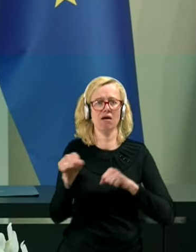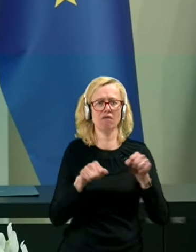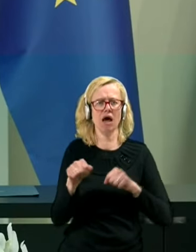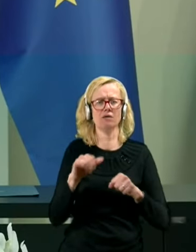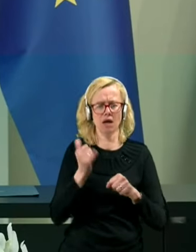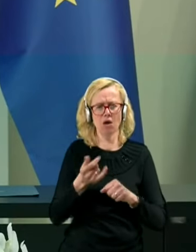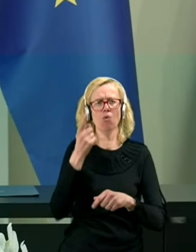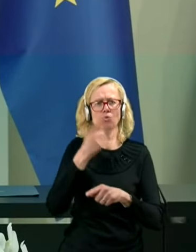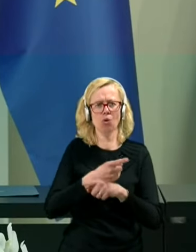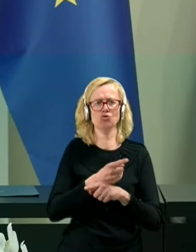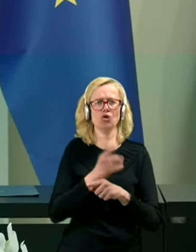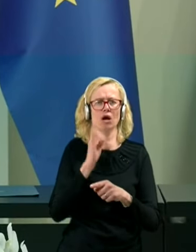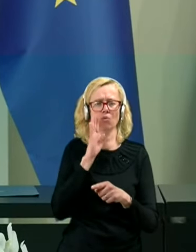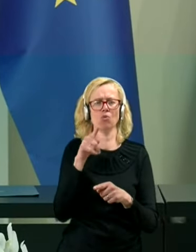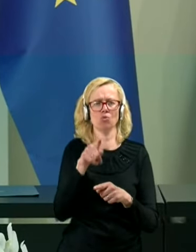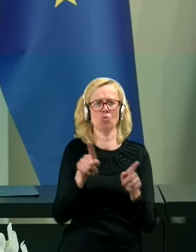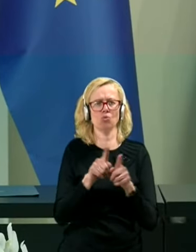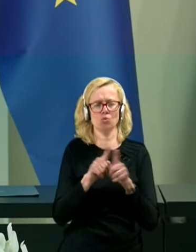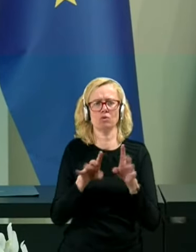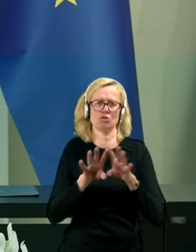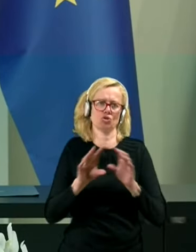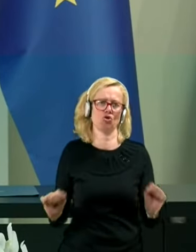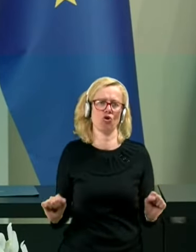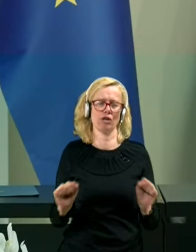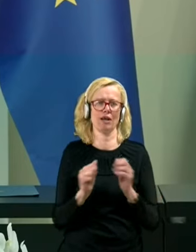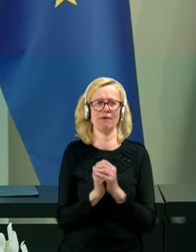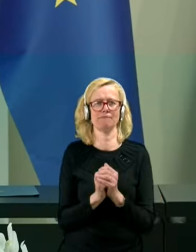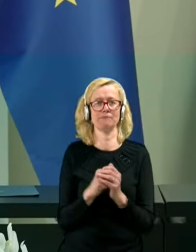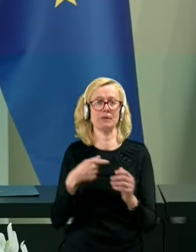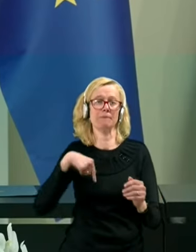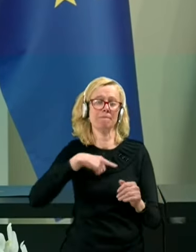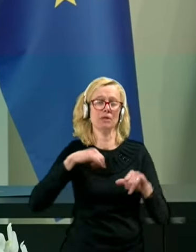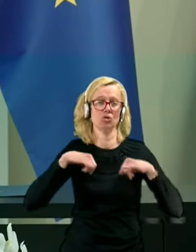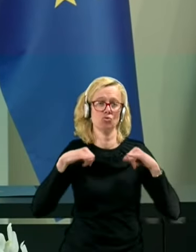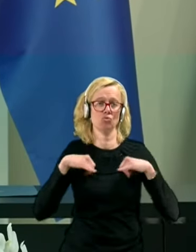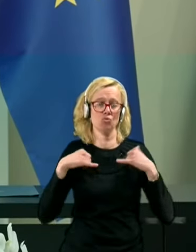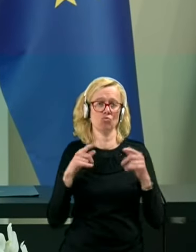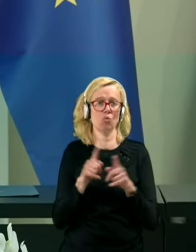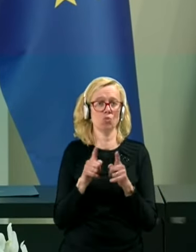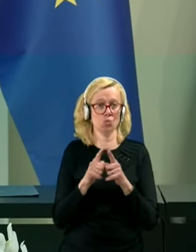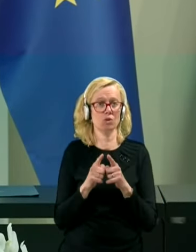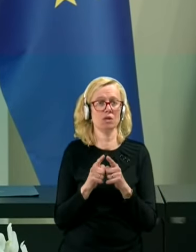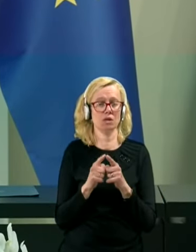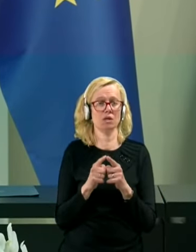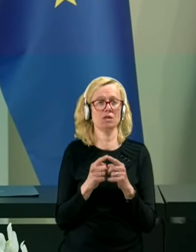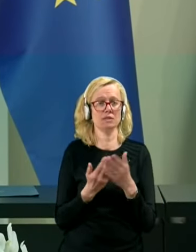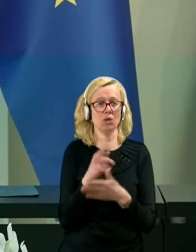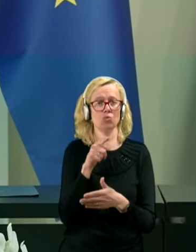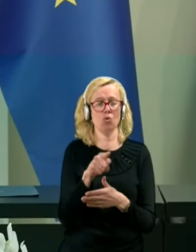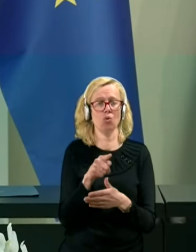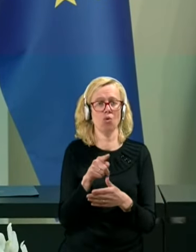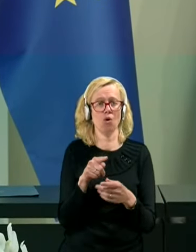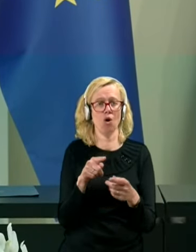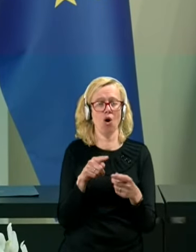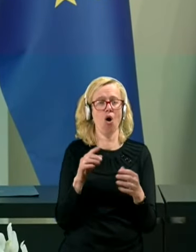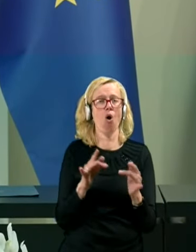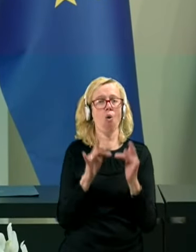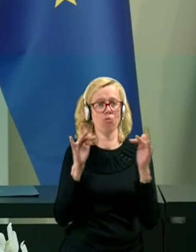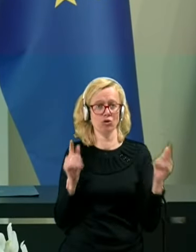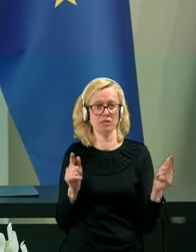da bo to tudi istorilo. Trudimo se tudi za to, da opozicija, ki je doslej